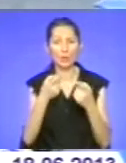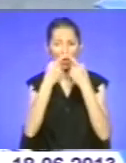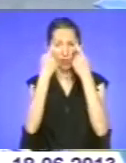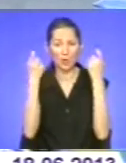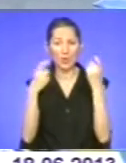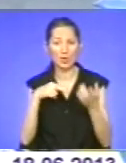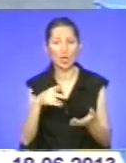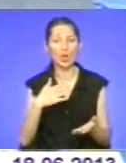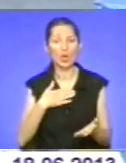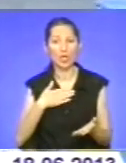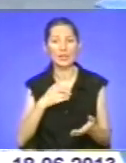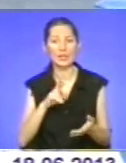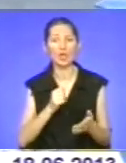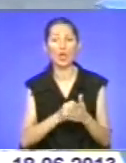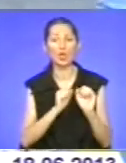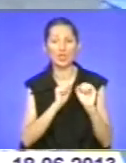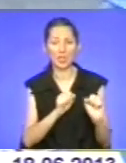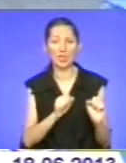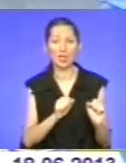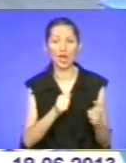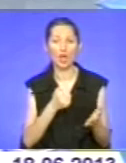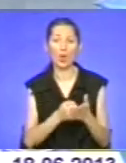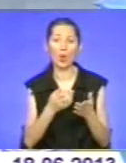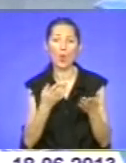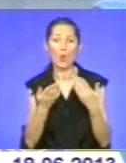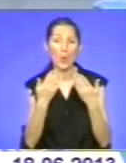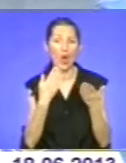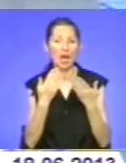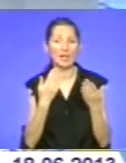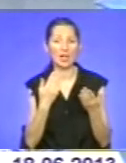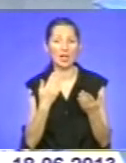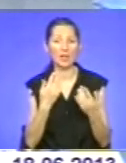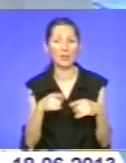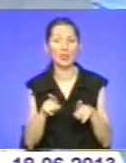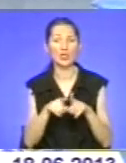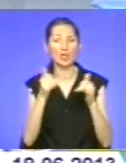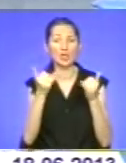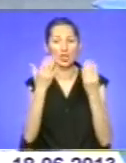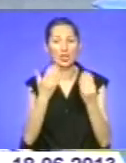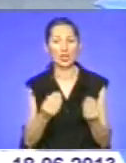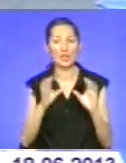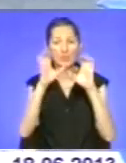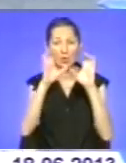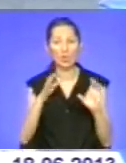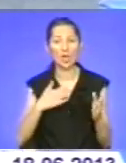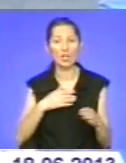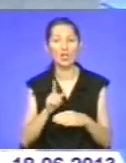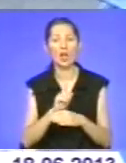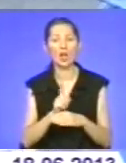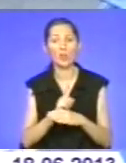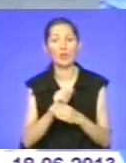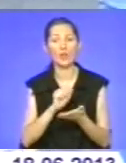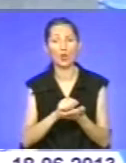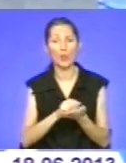йде до нас як до захисника або до порадника. І так на сьогоднішній день в статутних наших нормативних документах